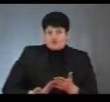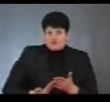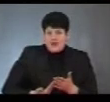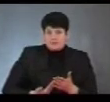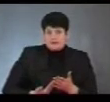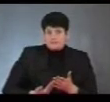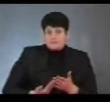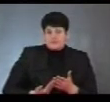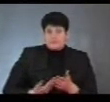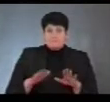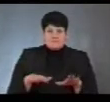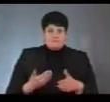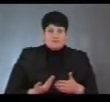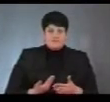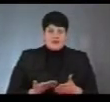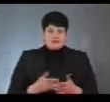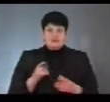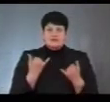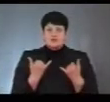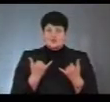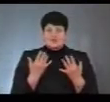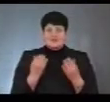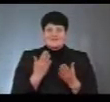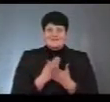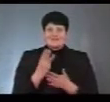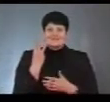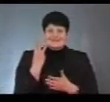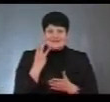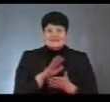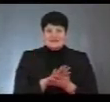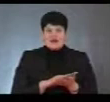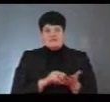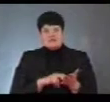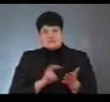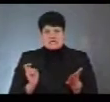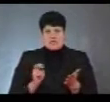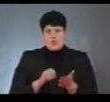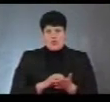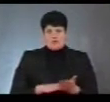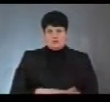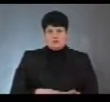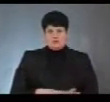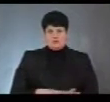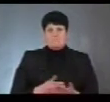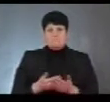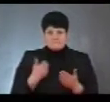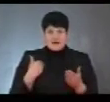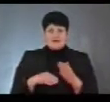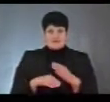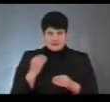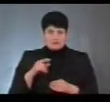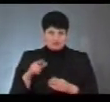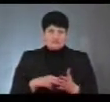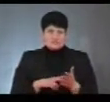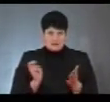проживання, і тільки за сьогодні є три заяви про зняття з обліку. Тобто, навіть перед виборами люди… Так, люди